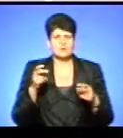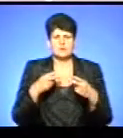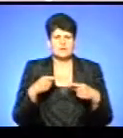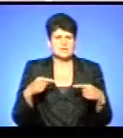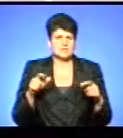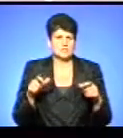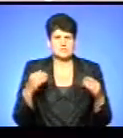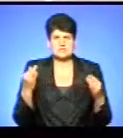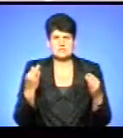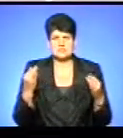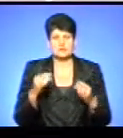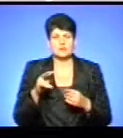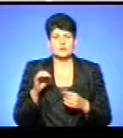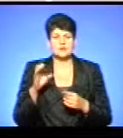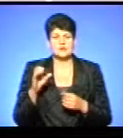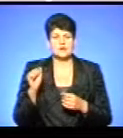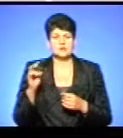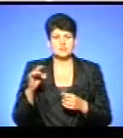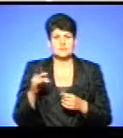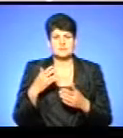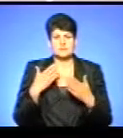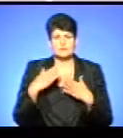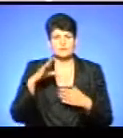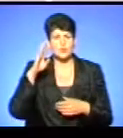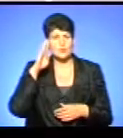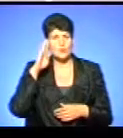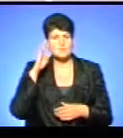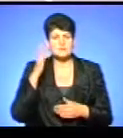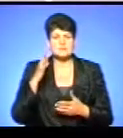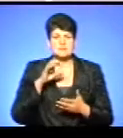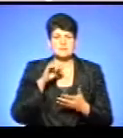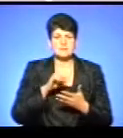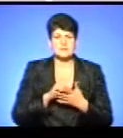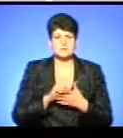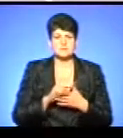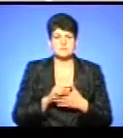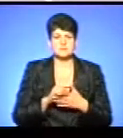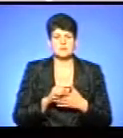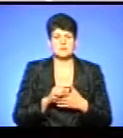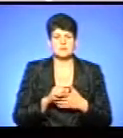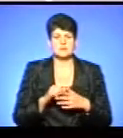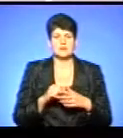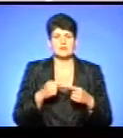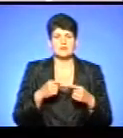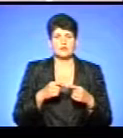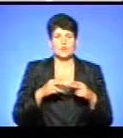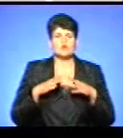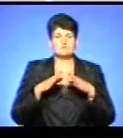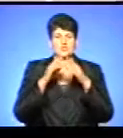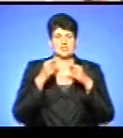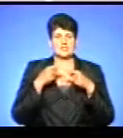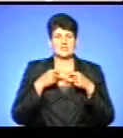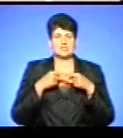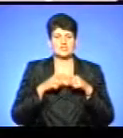дуже цікаві. Там в Лос-Анджелесі ми спілкувалися з хлопцем, який займається космічним інженер, і він там